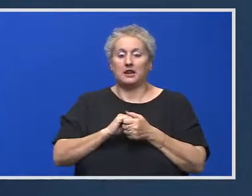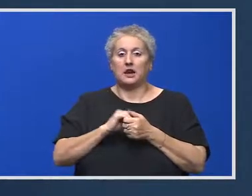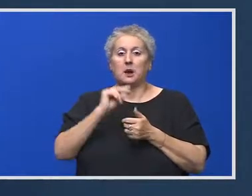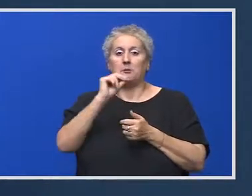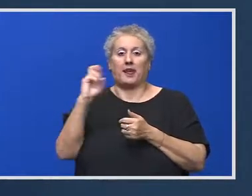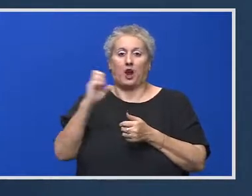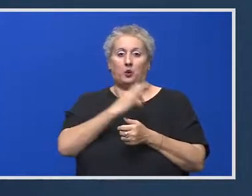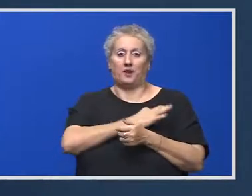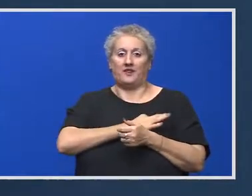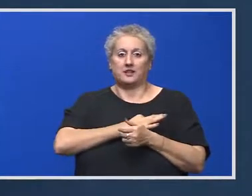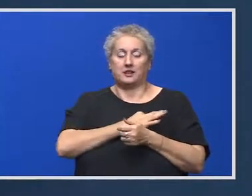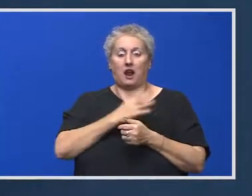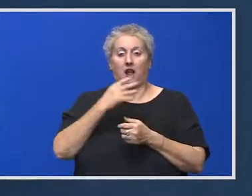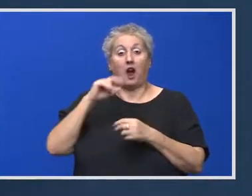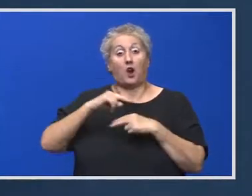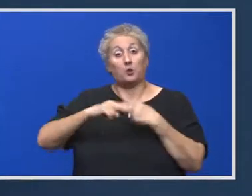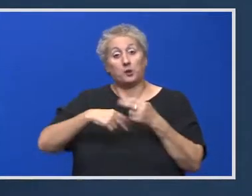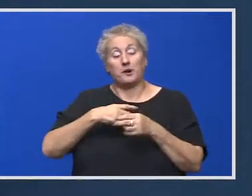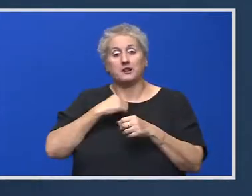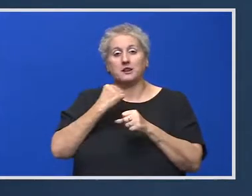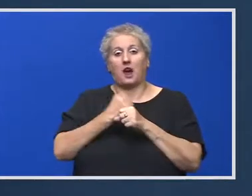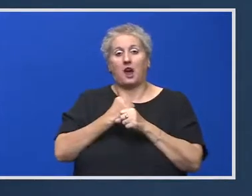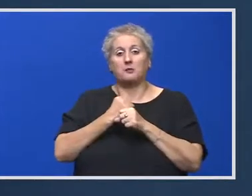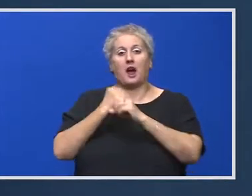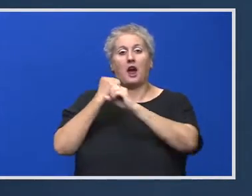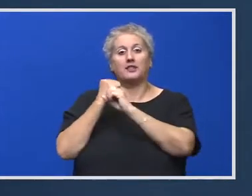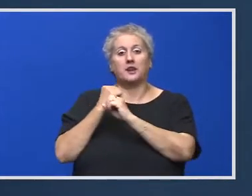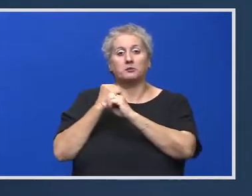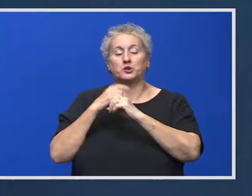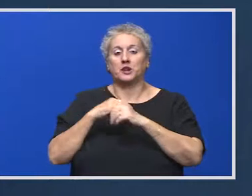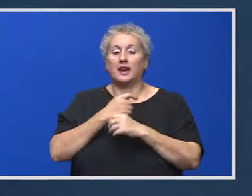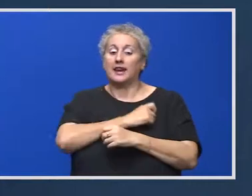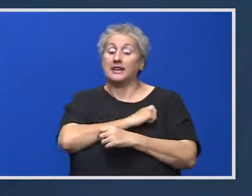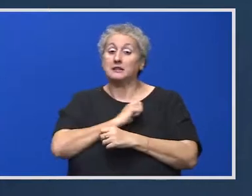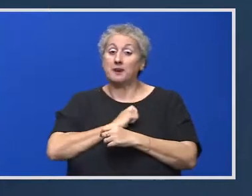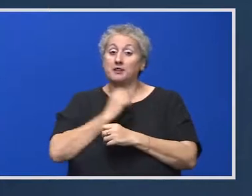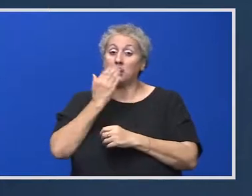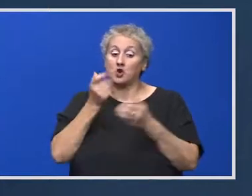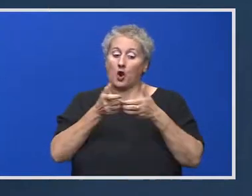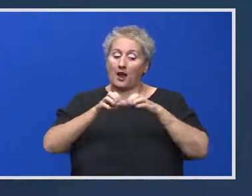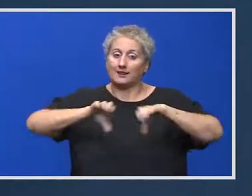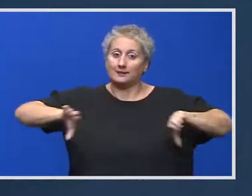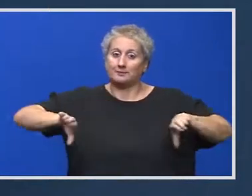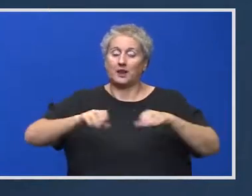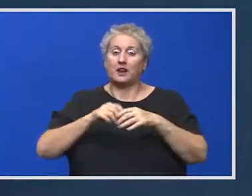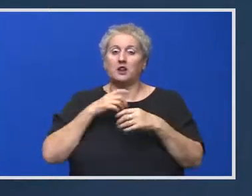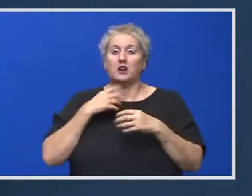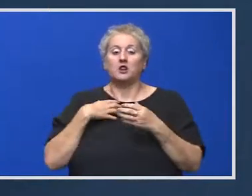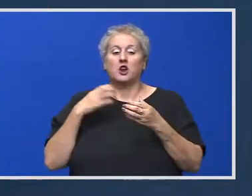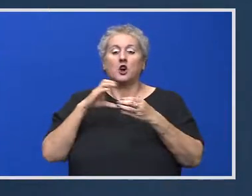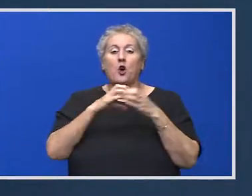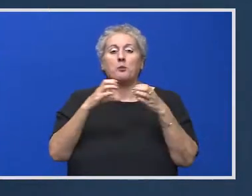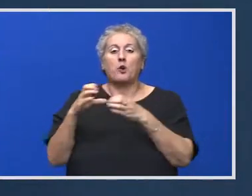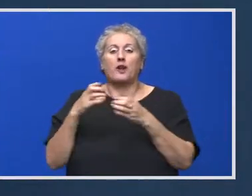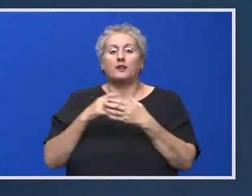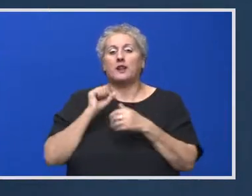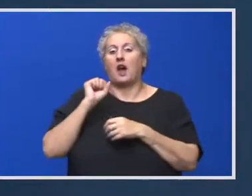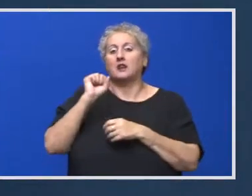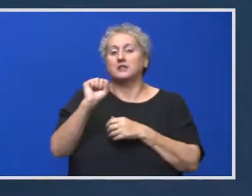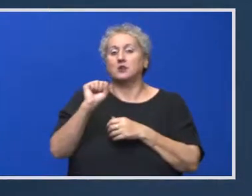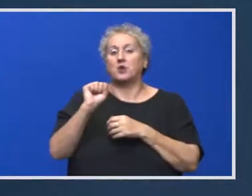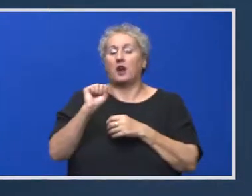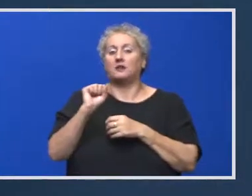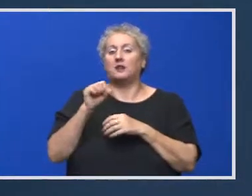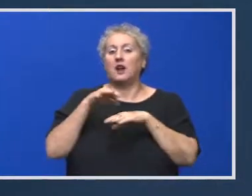Universitar, ar urma să aibă ca atribuții mai puțin inspecția școlară și mai mult acea componentă de asigurare a